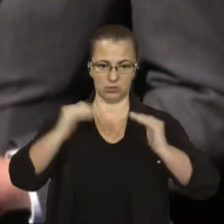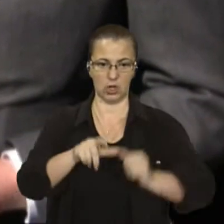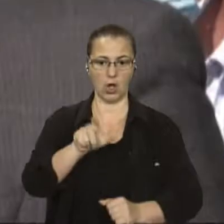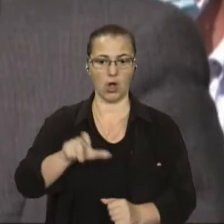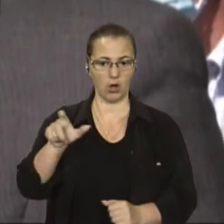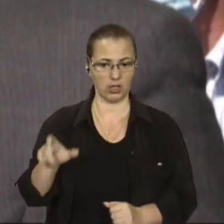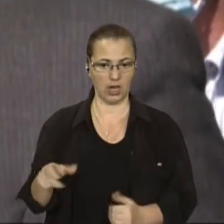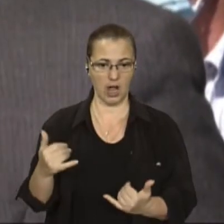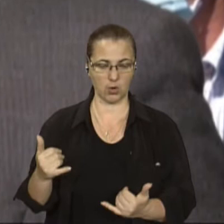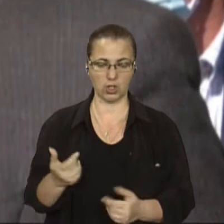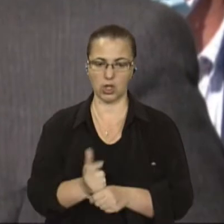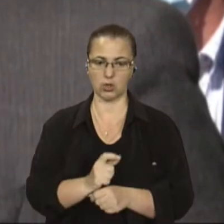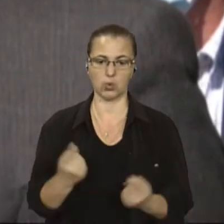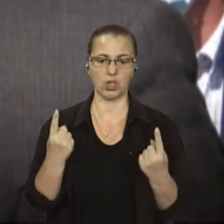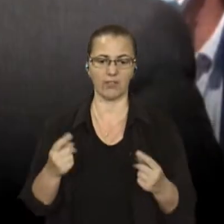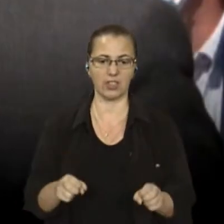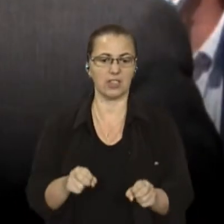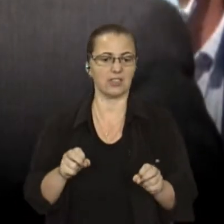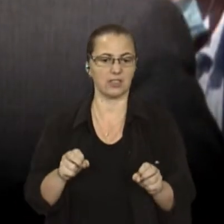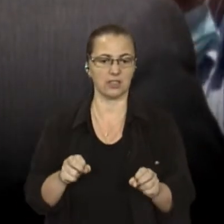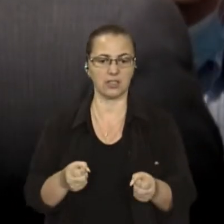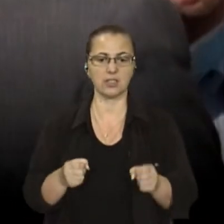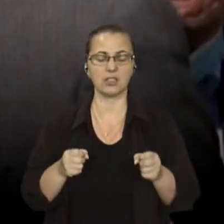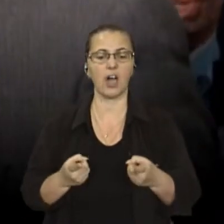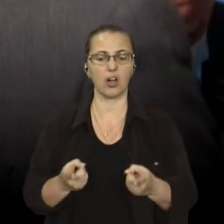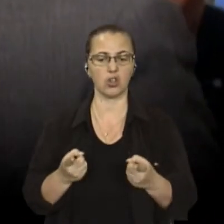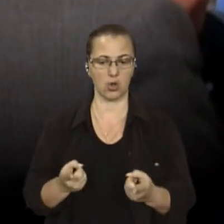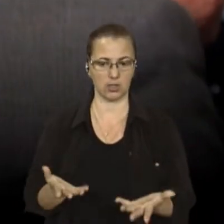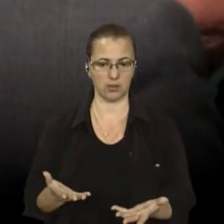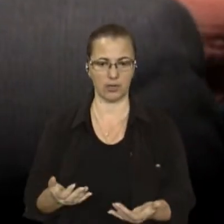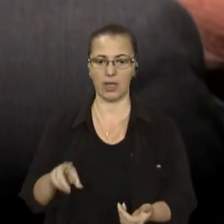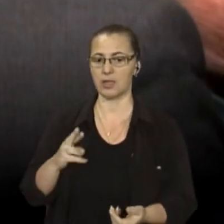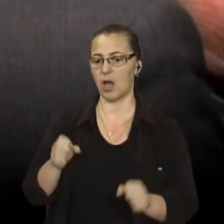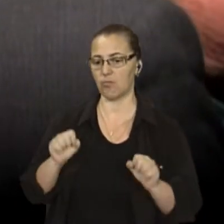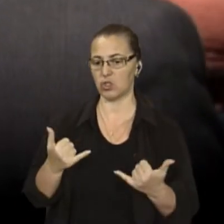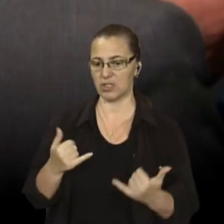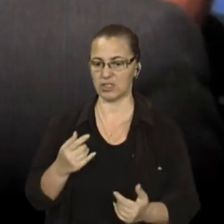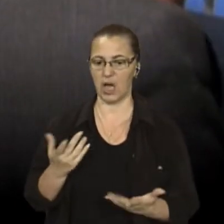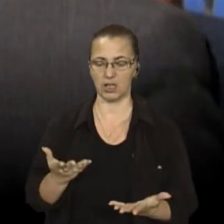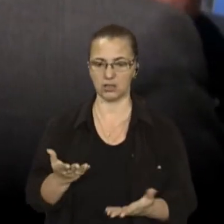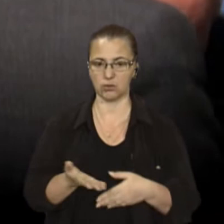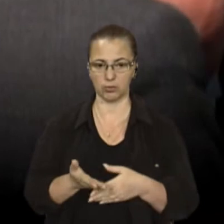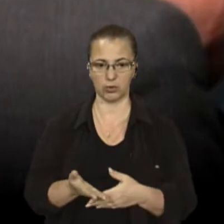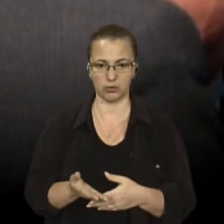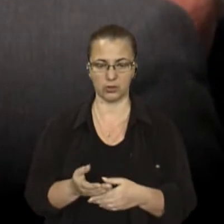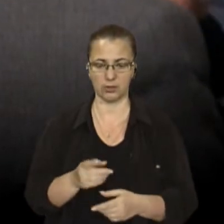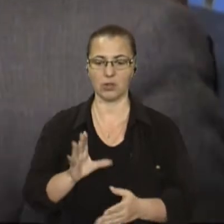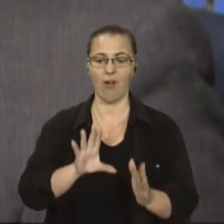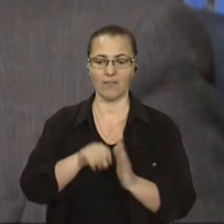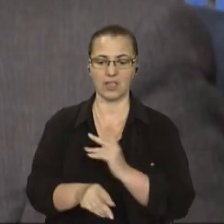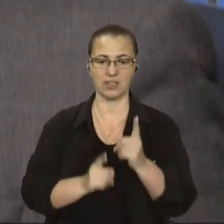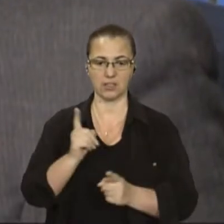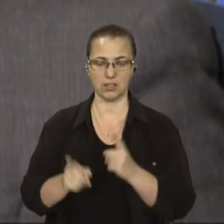серйозна загроза. Нам в даний момент, як можна вирішити ту ситуацію, з вносенням змін до бюджету України на цей рік,